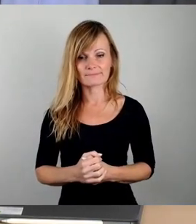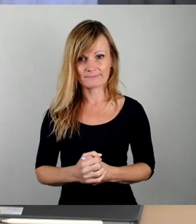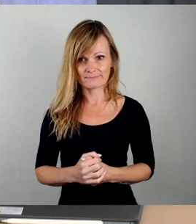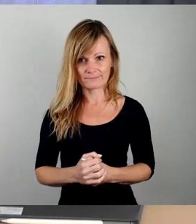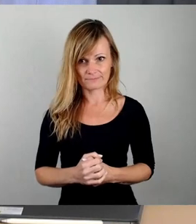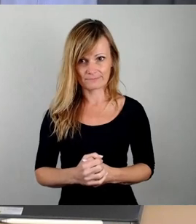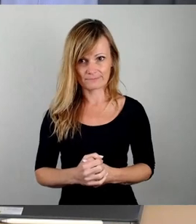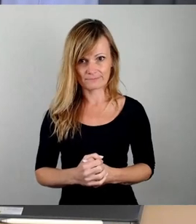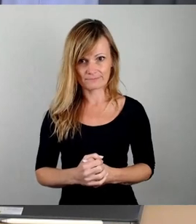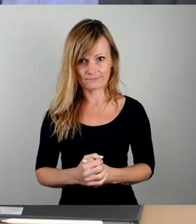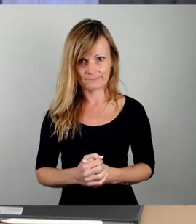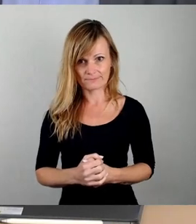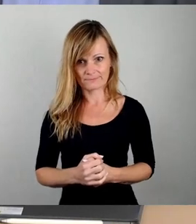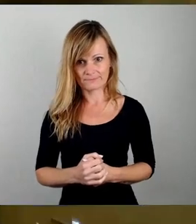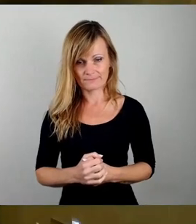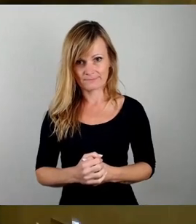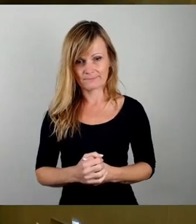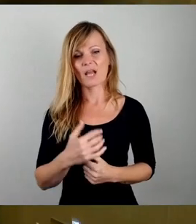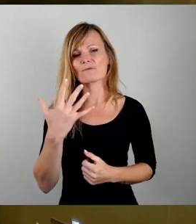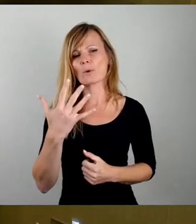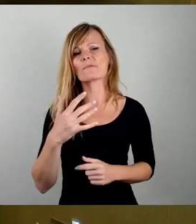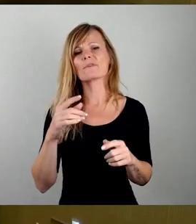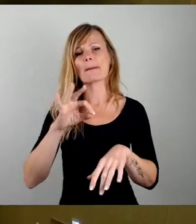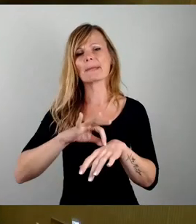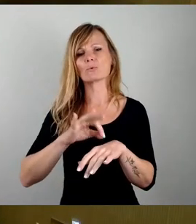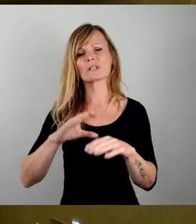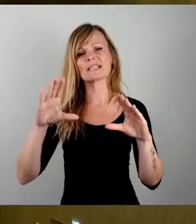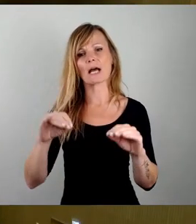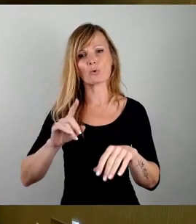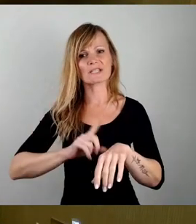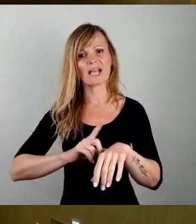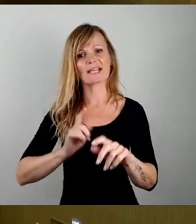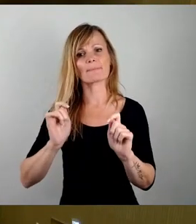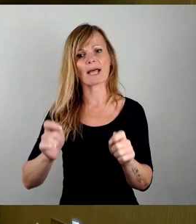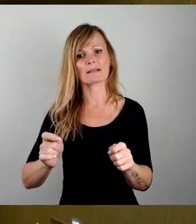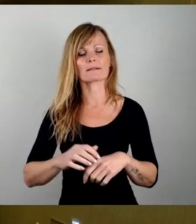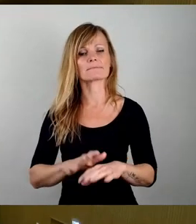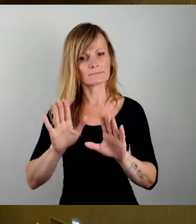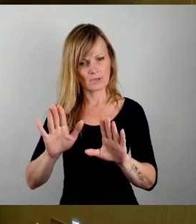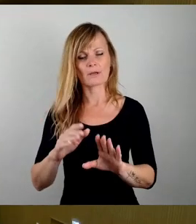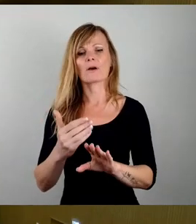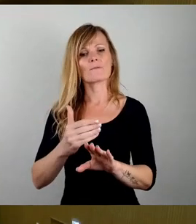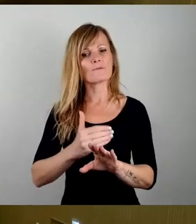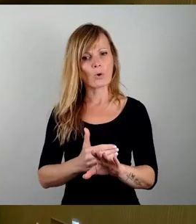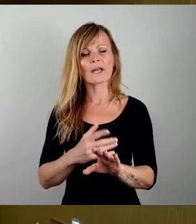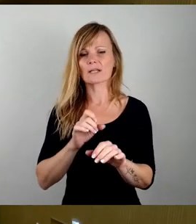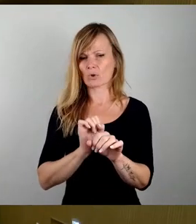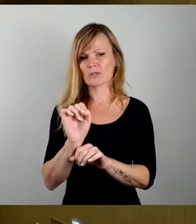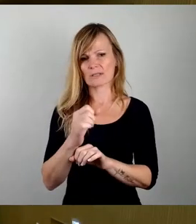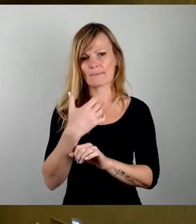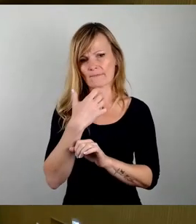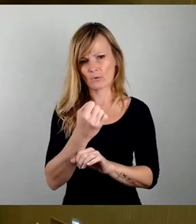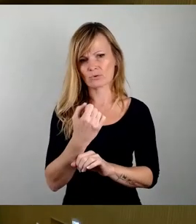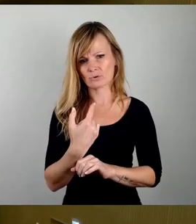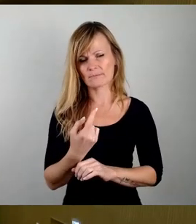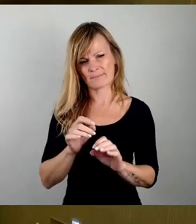Ich würde gerne fünf Minuten Auszeit beantragen. Bevor Sie in die Auszeit gehen, ich trotzdem noch, weil das macht es glaube ich besser,